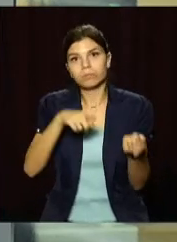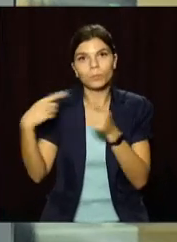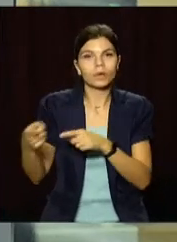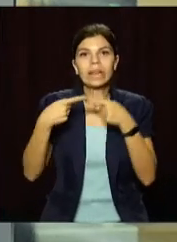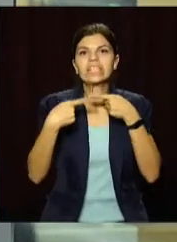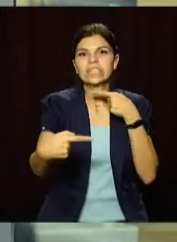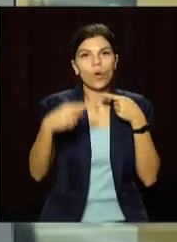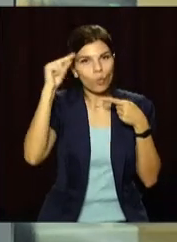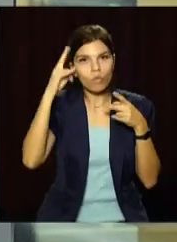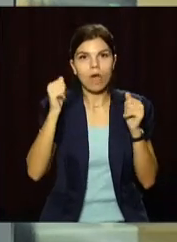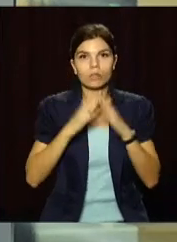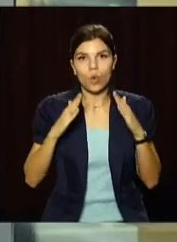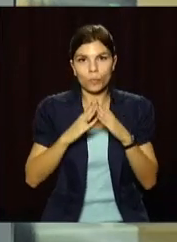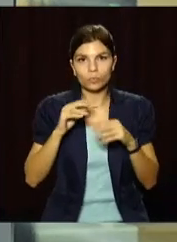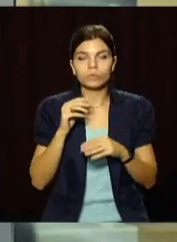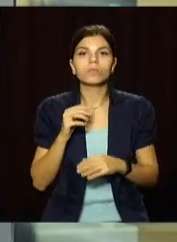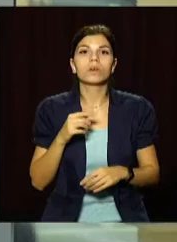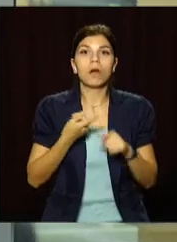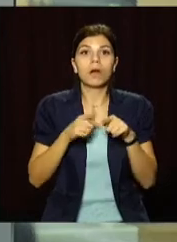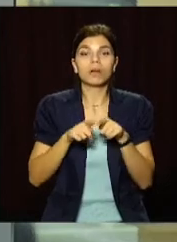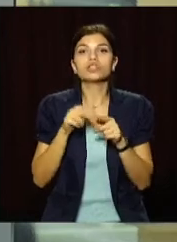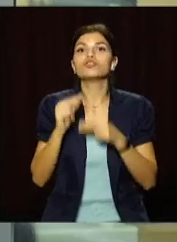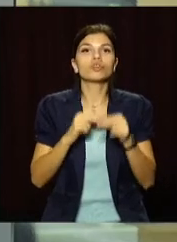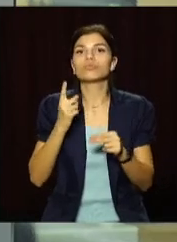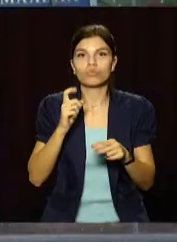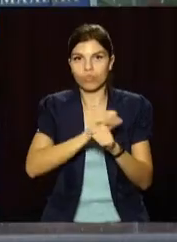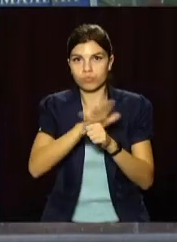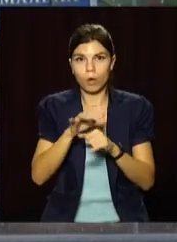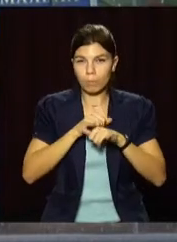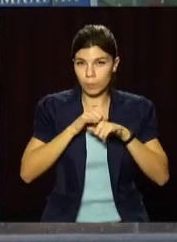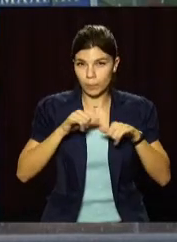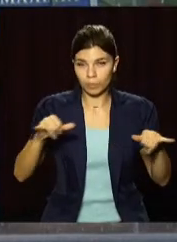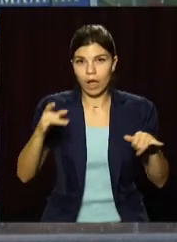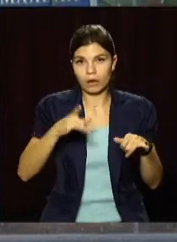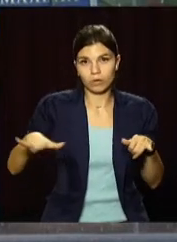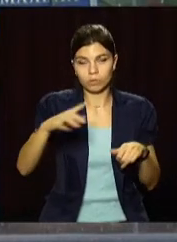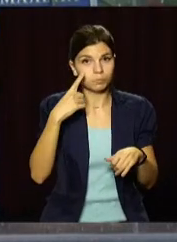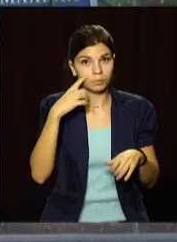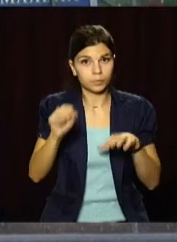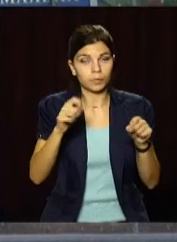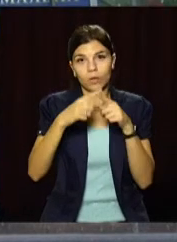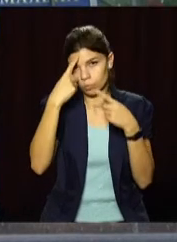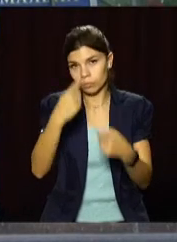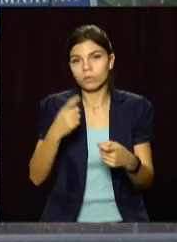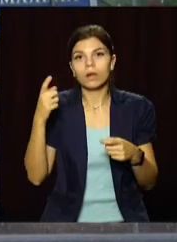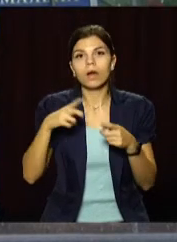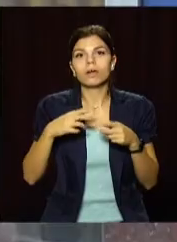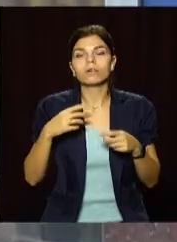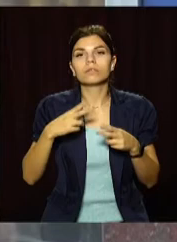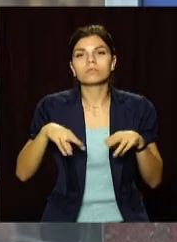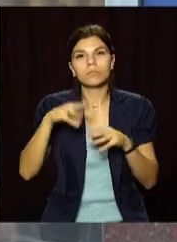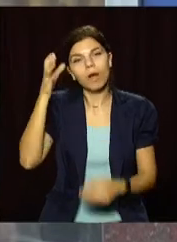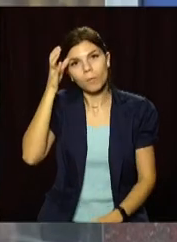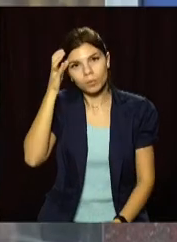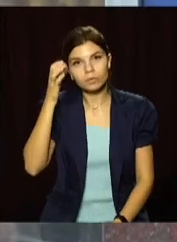дистанційне навчання. Такі заходи через різ захворюваності на COVID-19 у регіоні. Про це повідомили в Департаменті освіти і